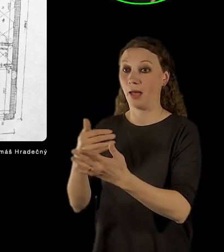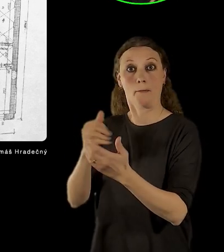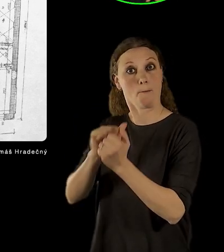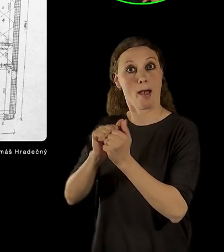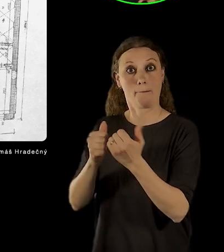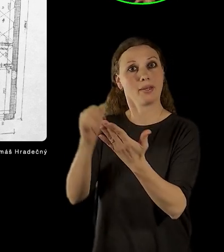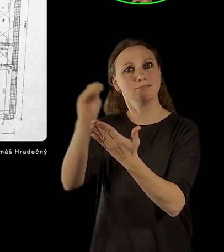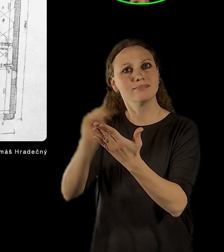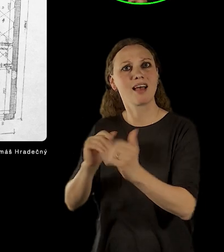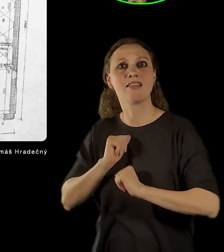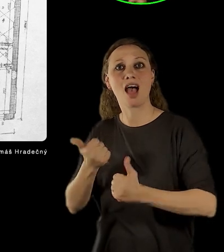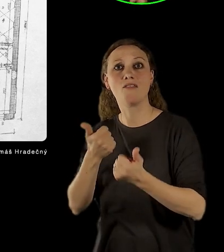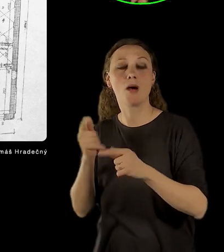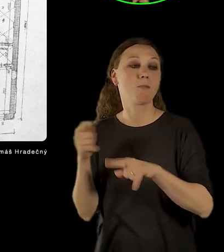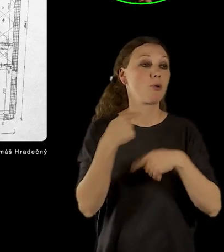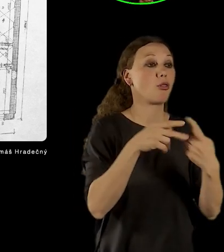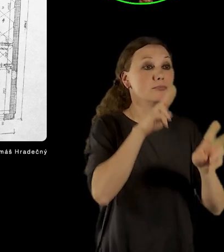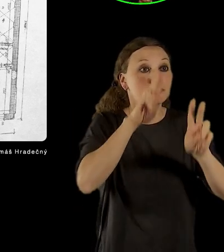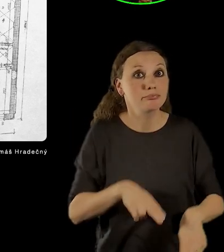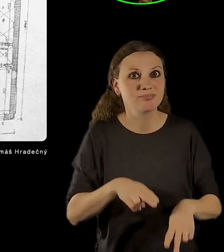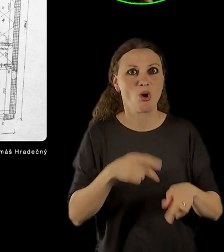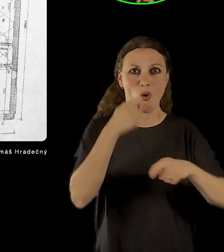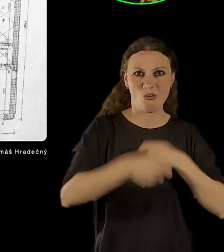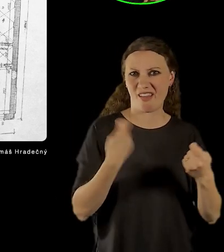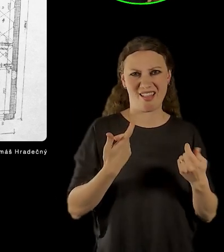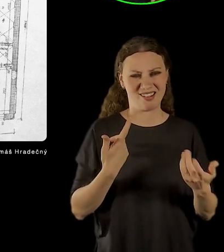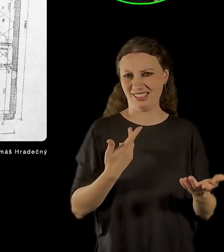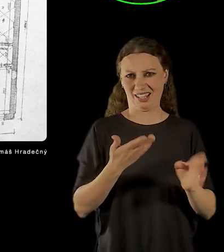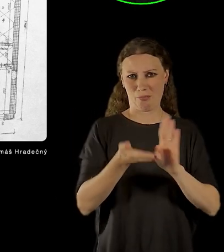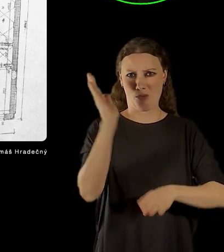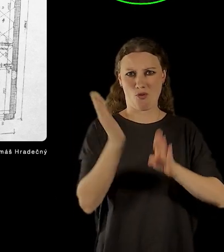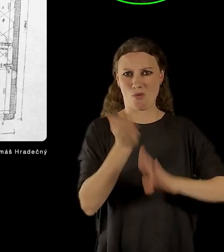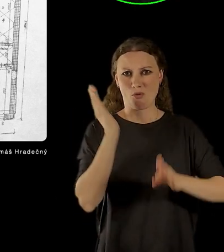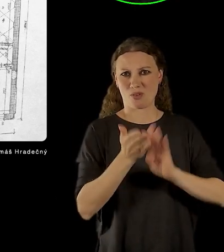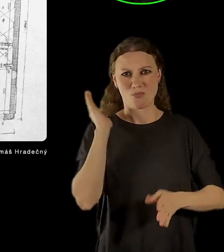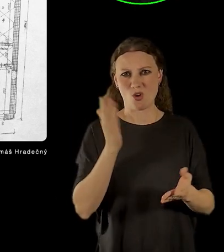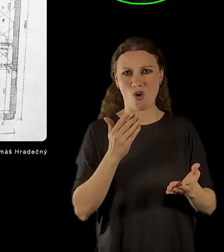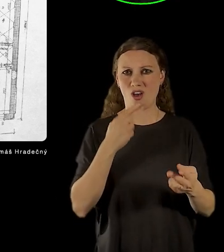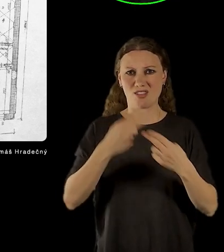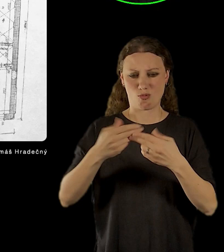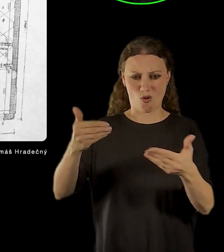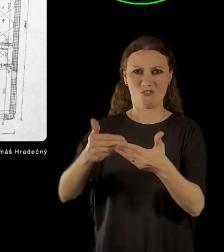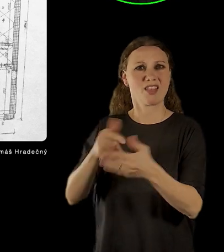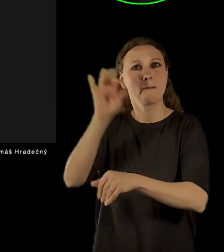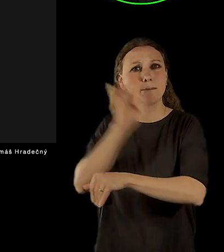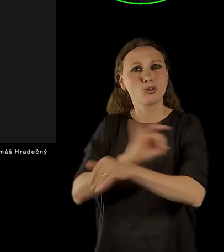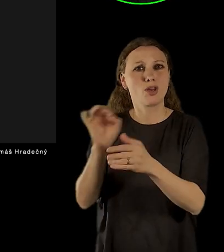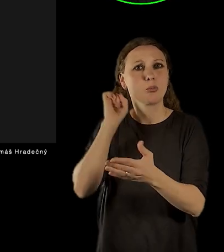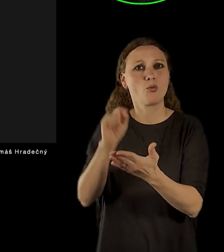jiným způsobem nebo minimálně způsobem, který neodpovídal tomu projektu.